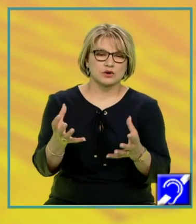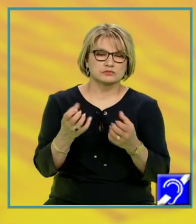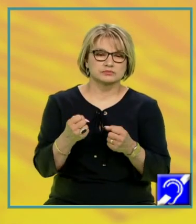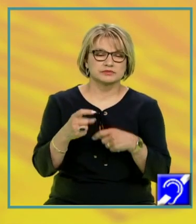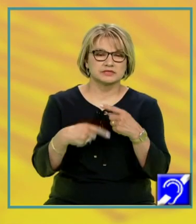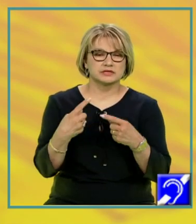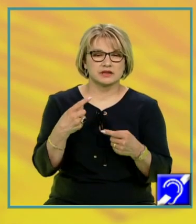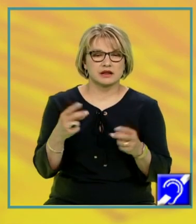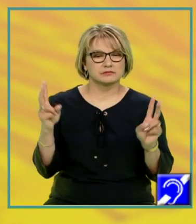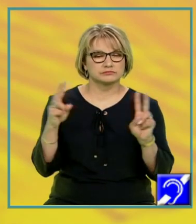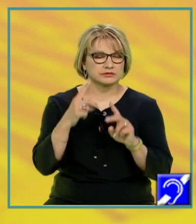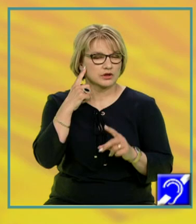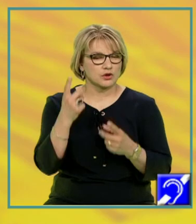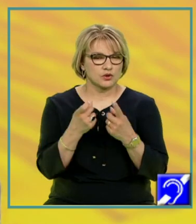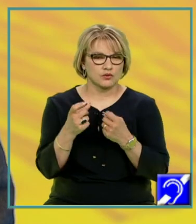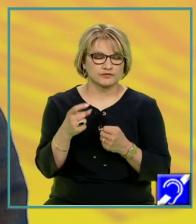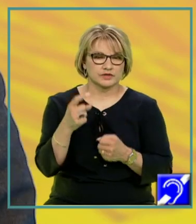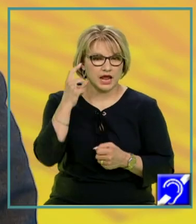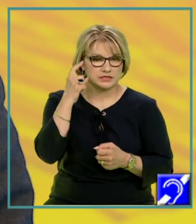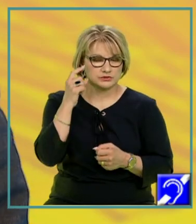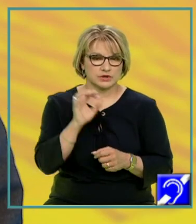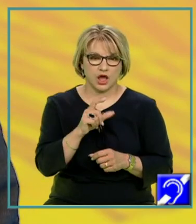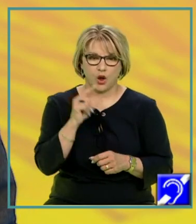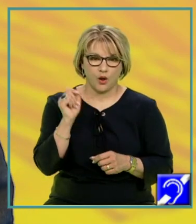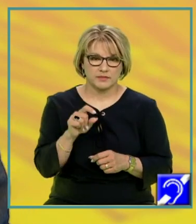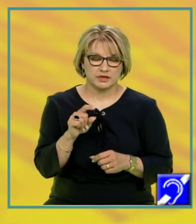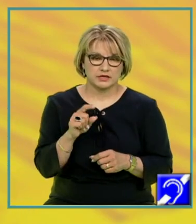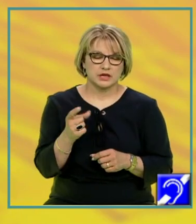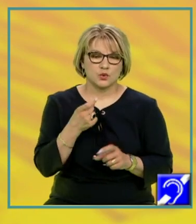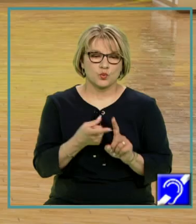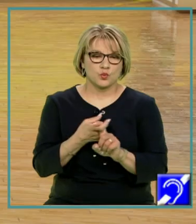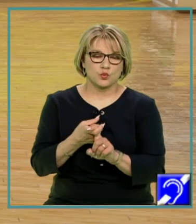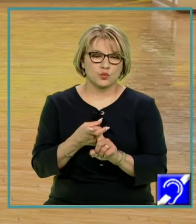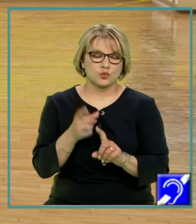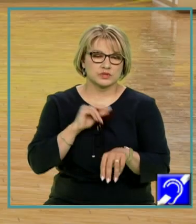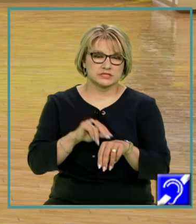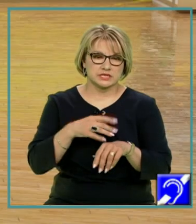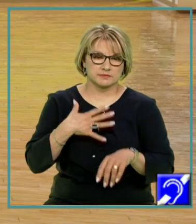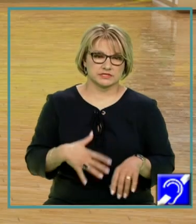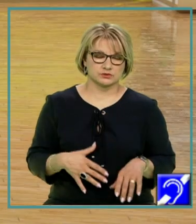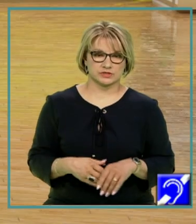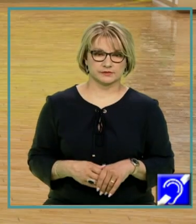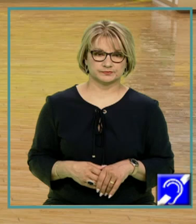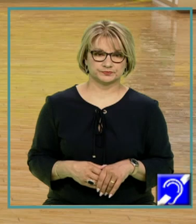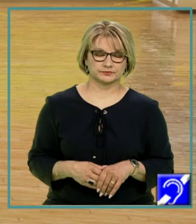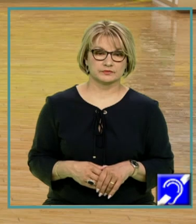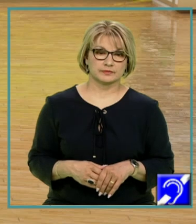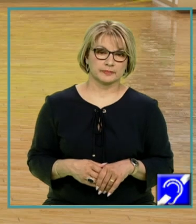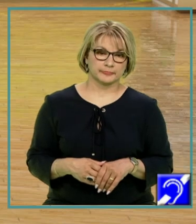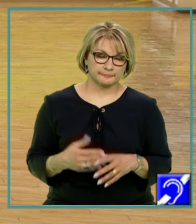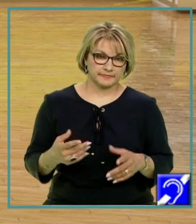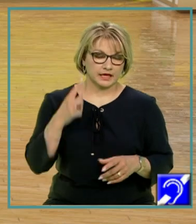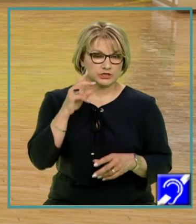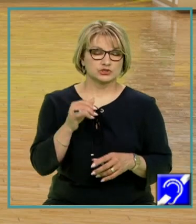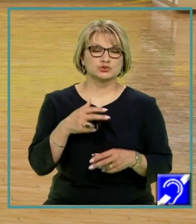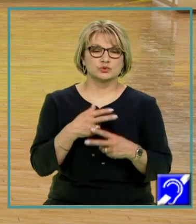confruntării rațiunii omenești cu datele simțurilor. Deci, distinția dintre judecățile a priorii